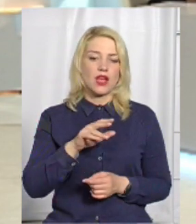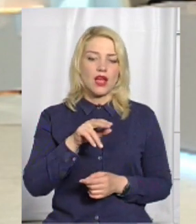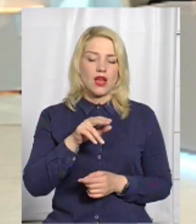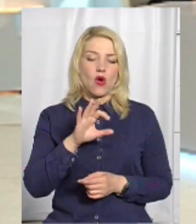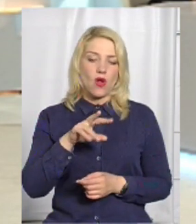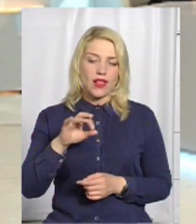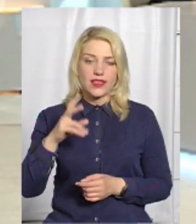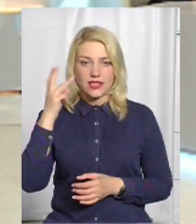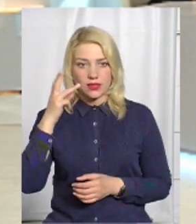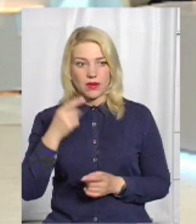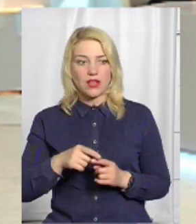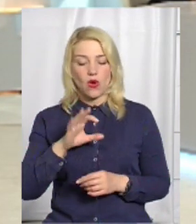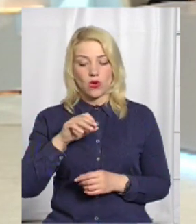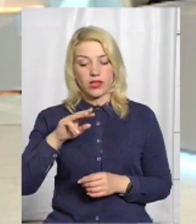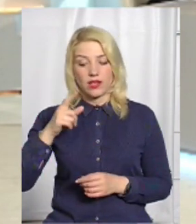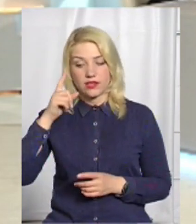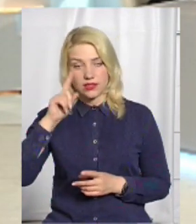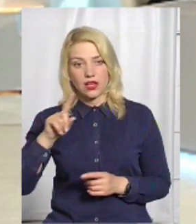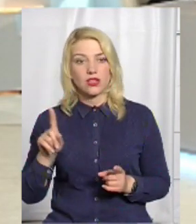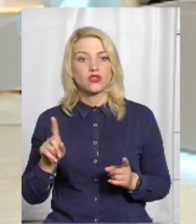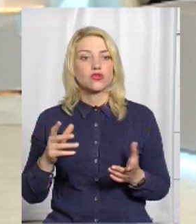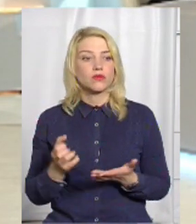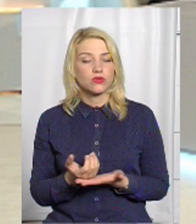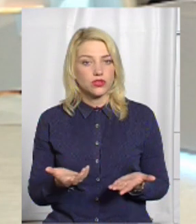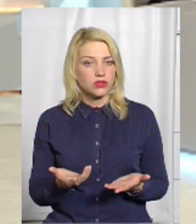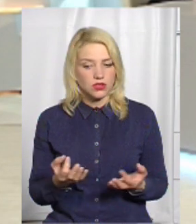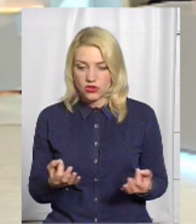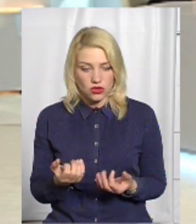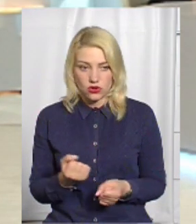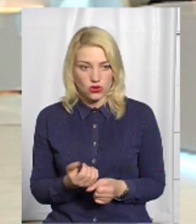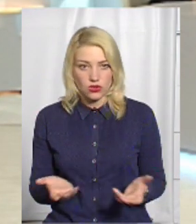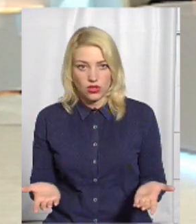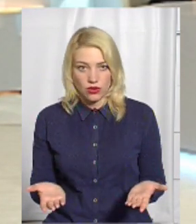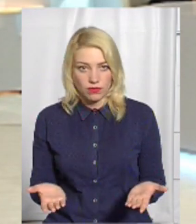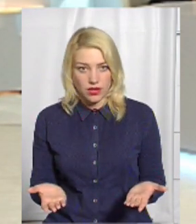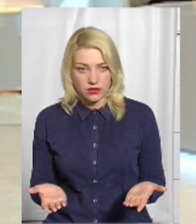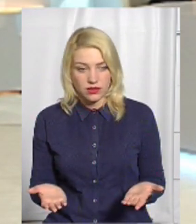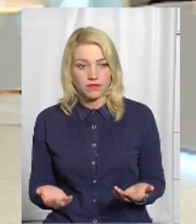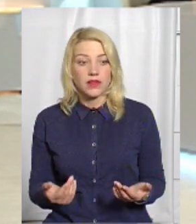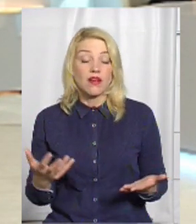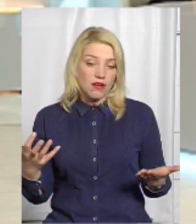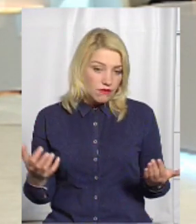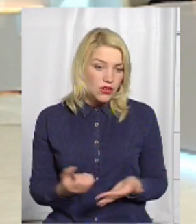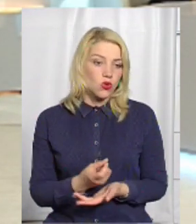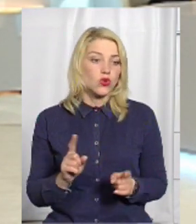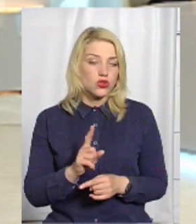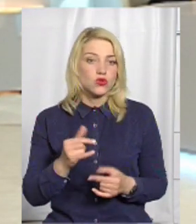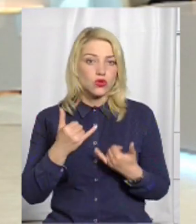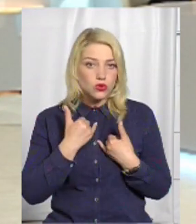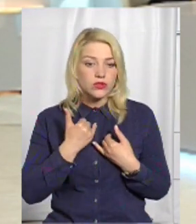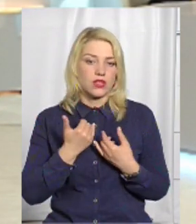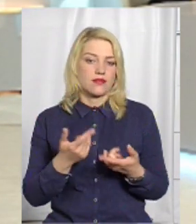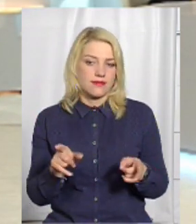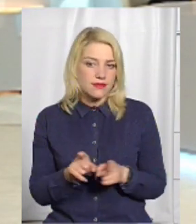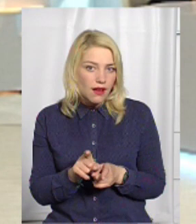А в ОТГ знають, але що виходить, нічого не роблять, чи як, пані Альона, громаджете? Виходить, що в нас, на жаль, така